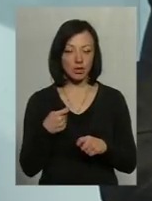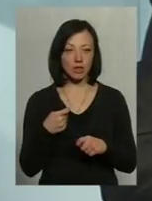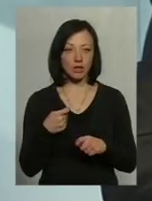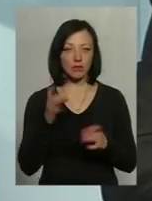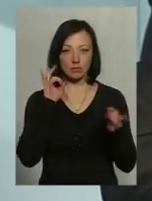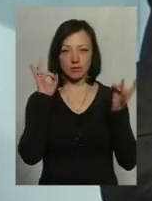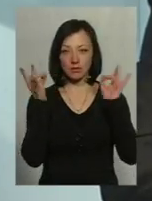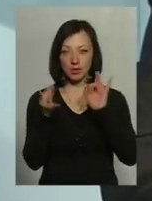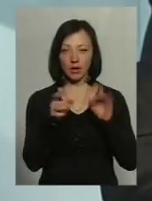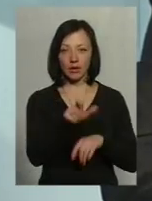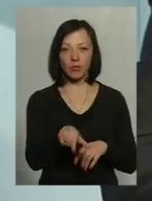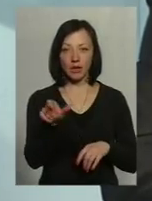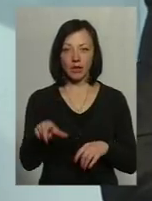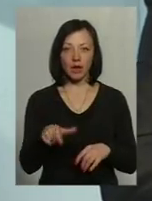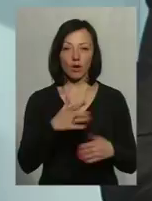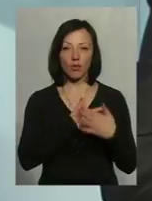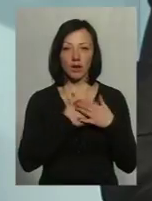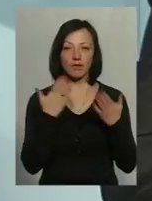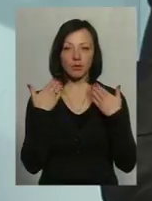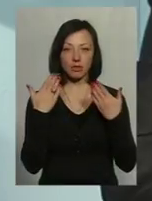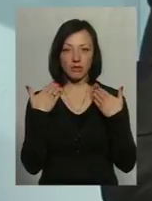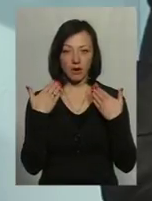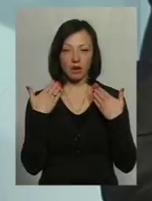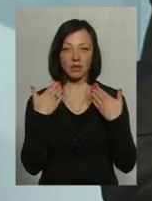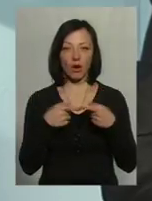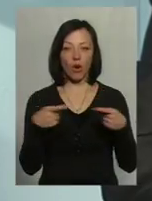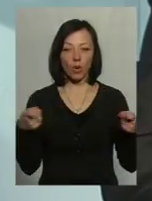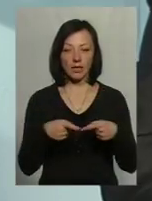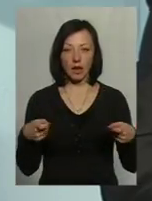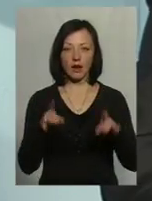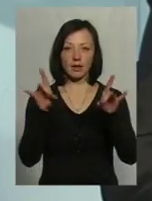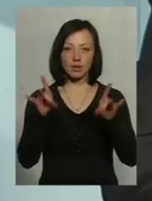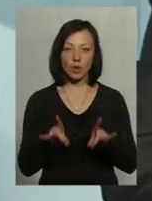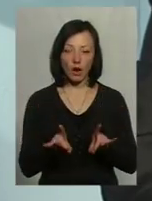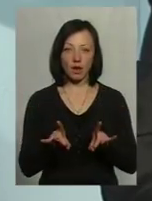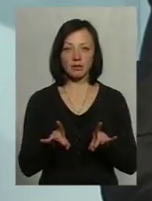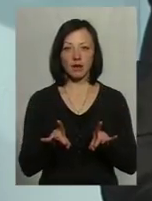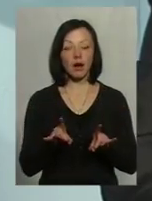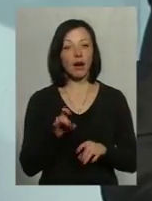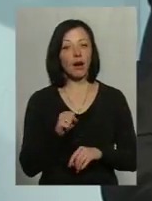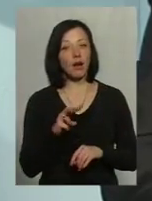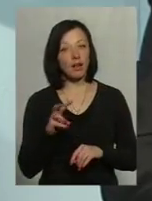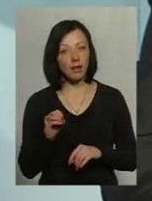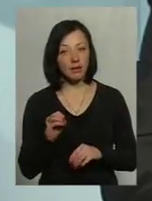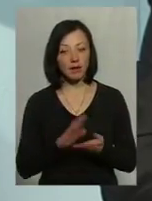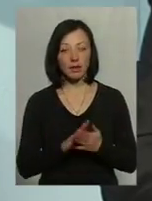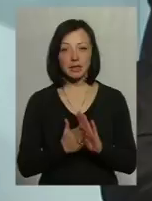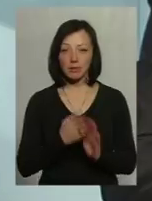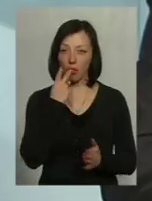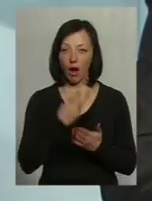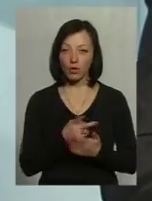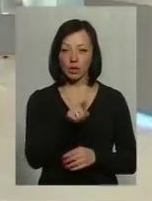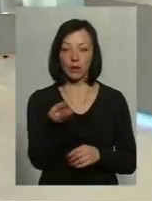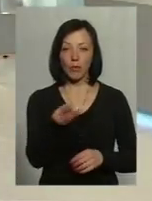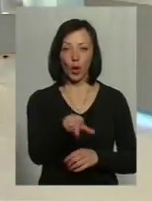слуху наших громадян, які люблять відпочивати, готелі, ресторани. Але картина показує, що там